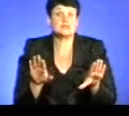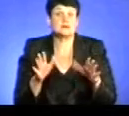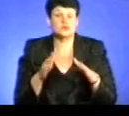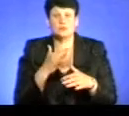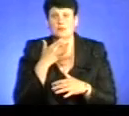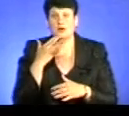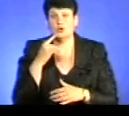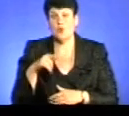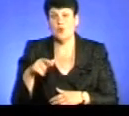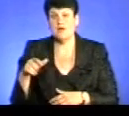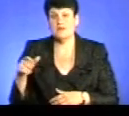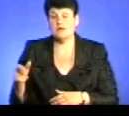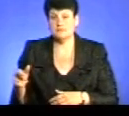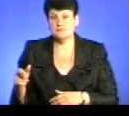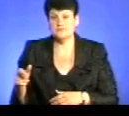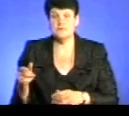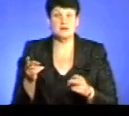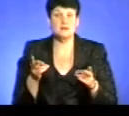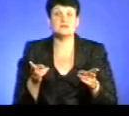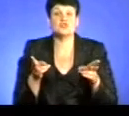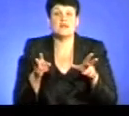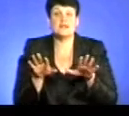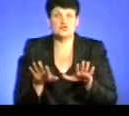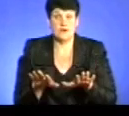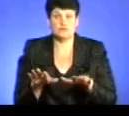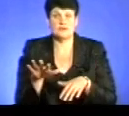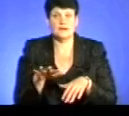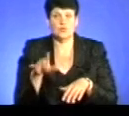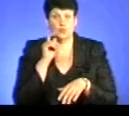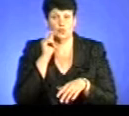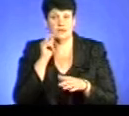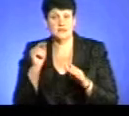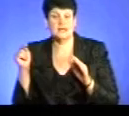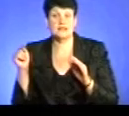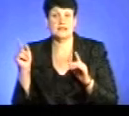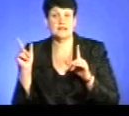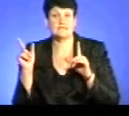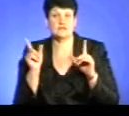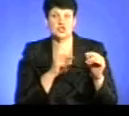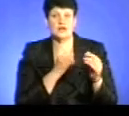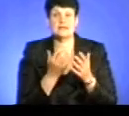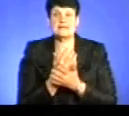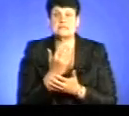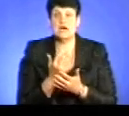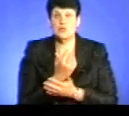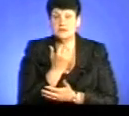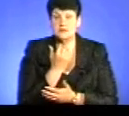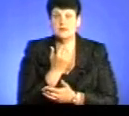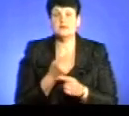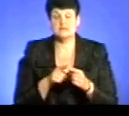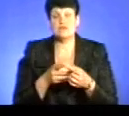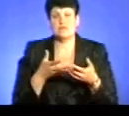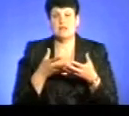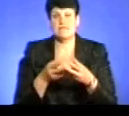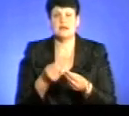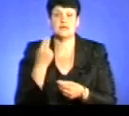громадян залишають території України і з тих чи інших підстав є звітно-заробітки, відповідно, це впливає на